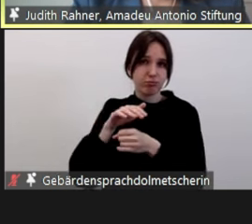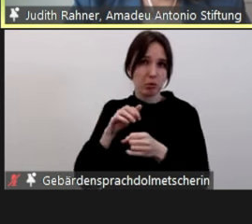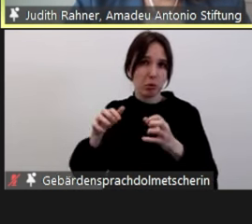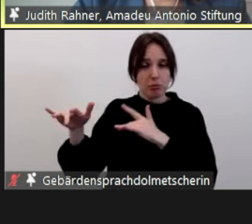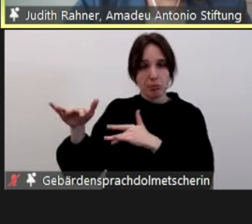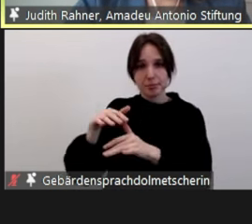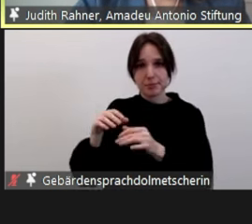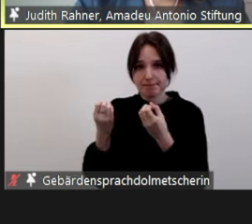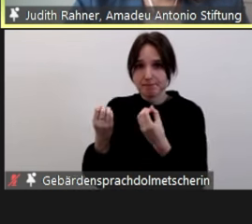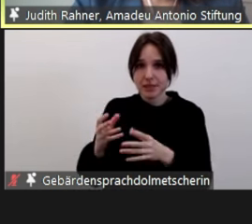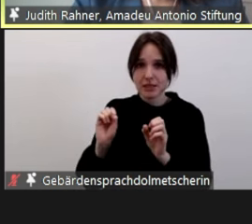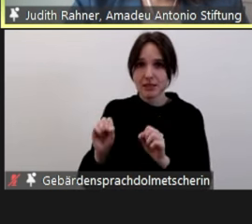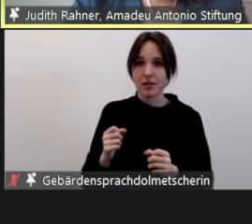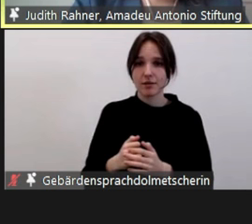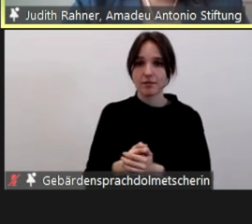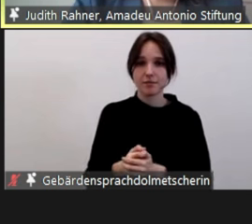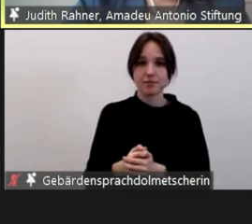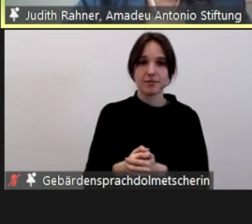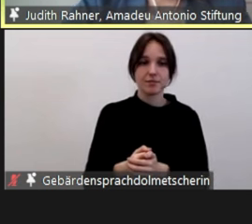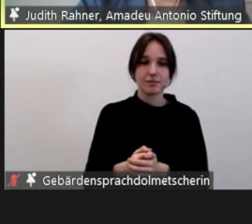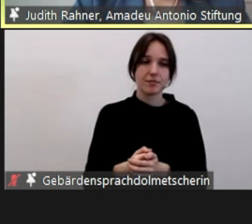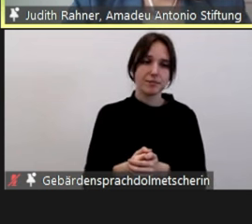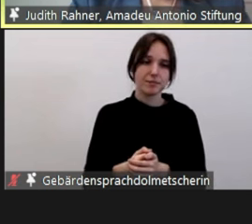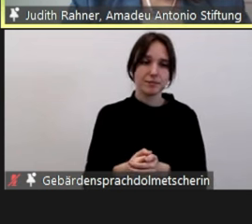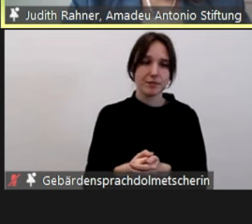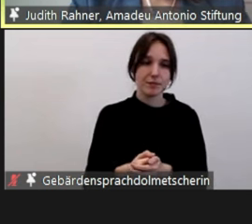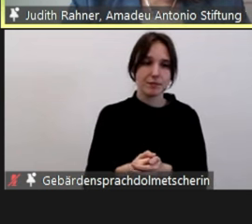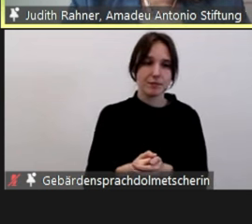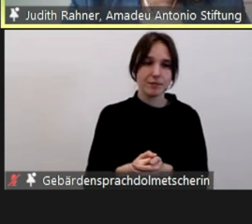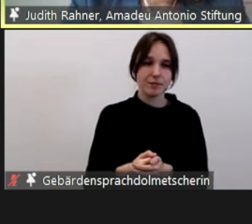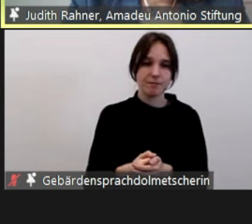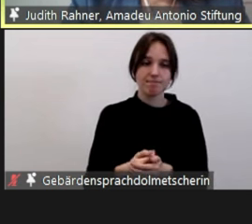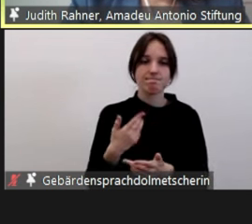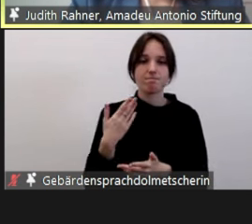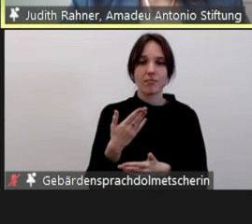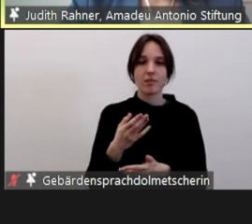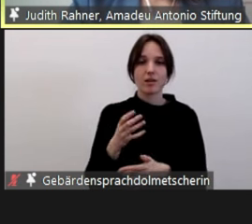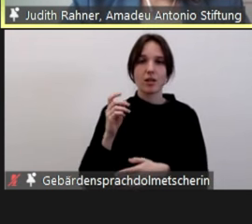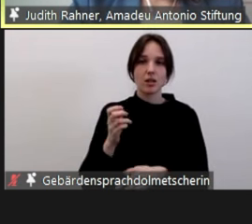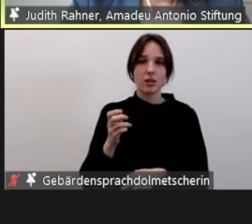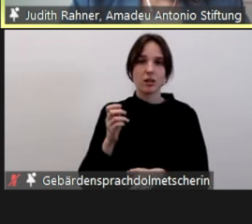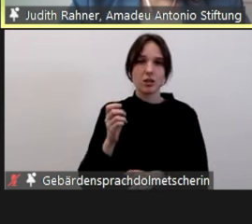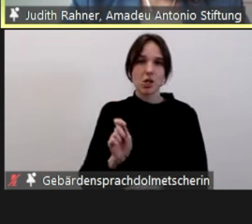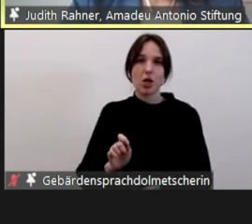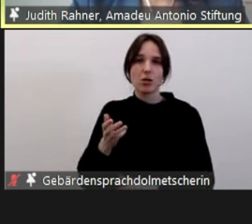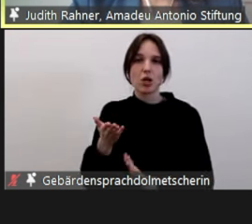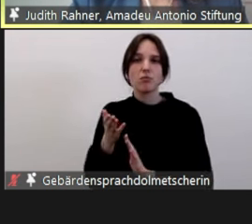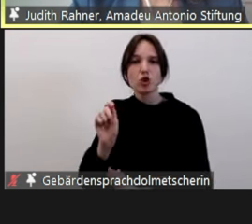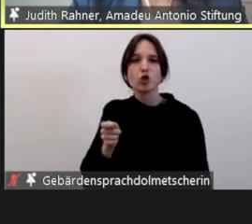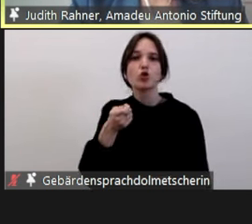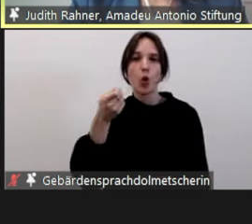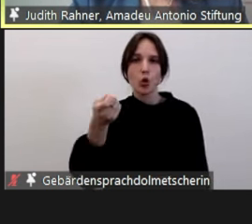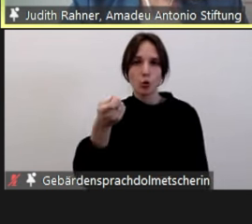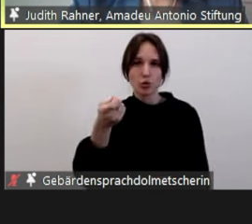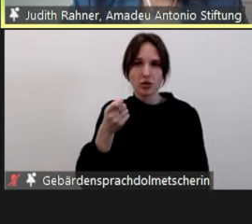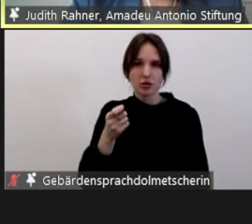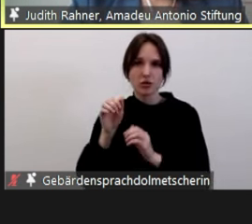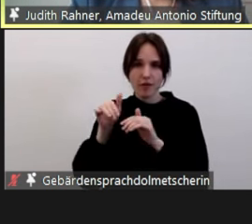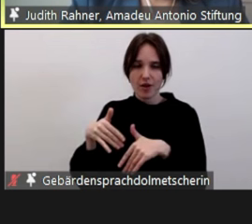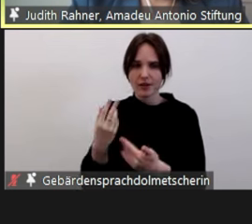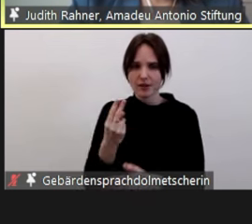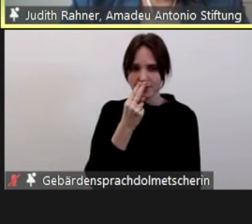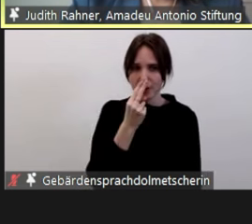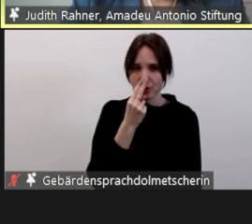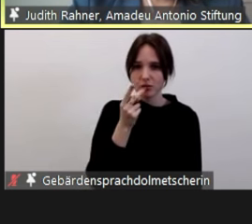sind. Und das können wir mit den Zahlen eben auch zeigen. Das Tötungsbelegd haben wir vor allen Dingen deshalb aufgenommen, weil in dem Fall,